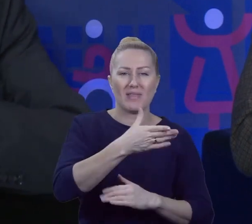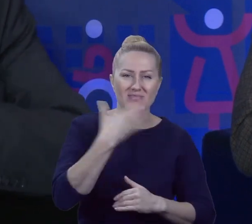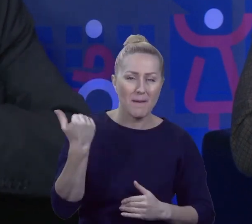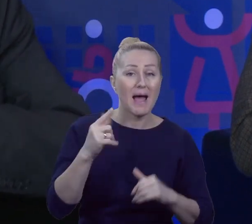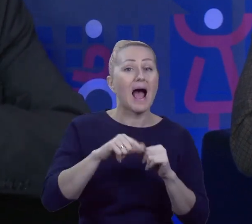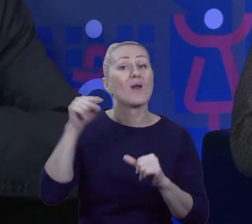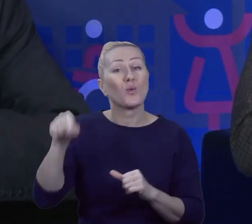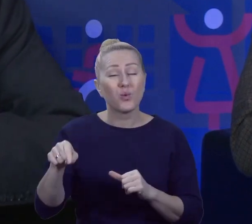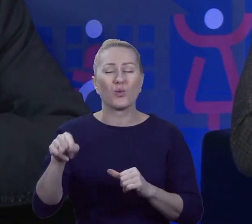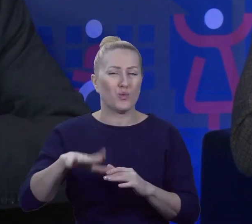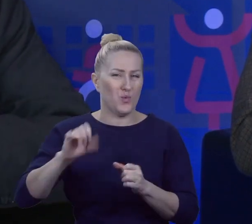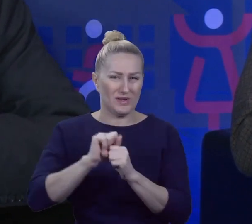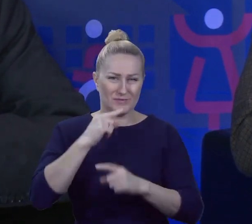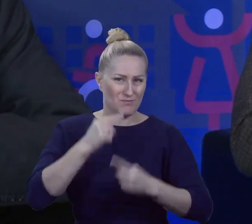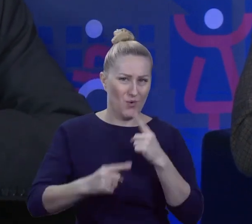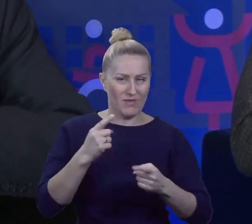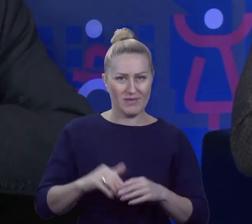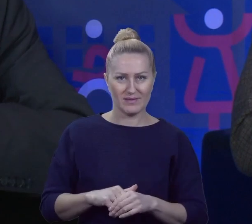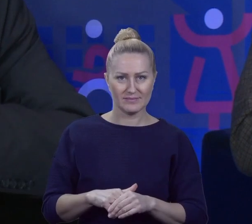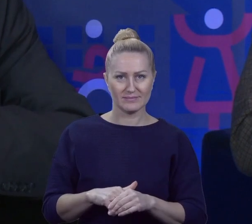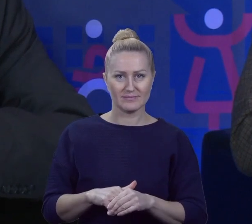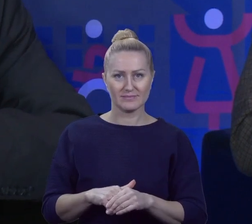prostu polityka. A ja to mówię tak. Gdzie?